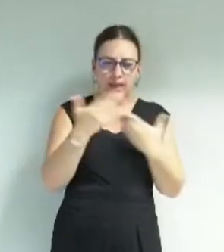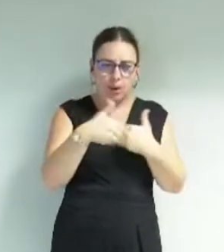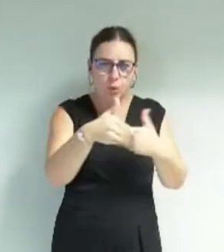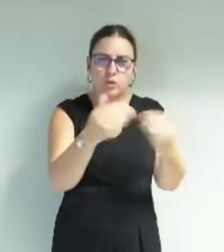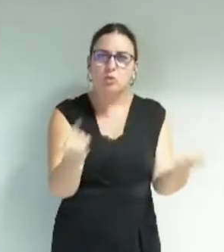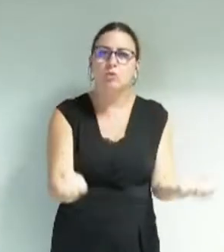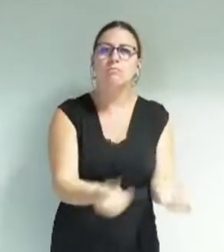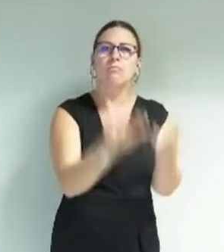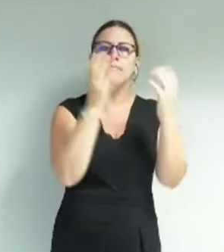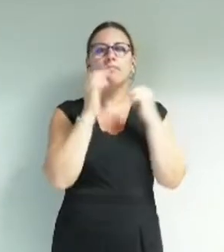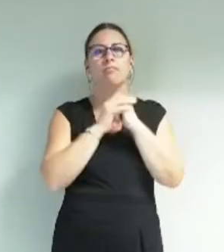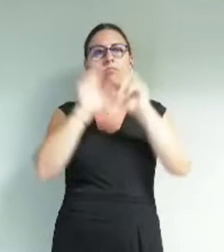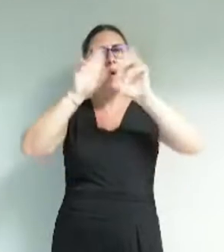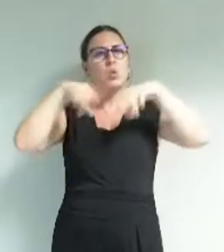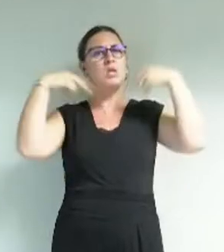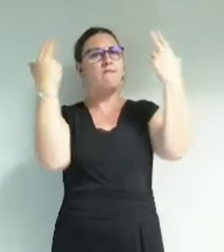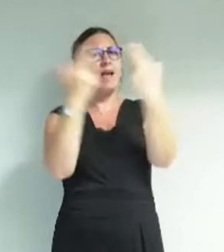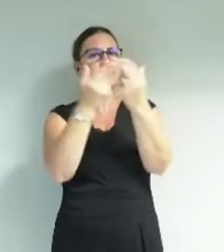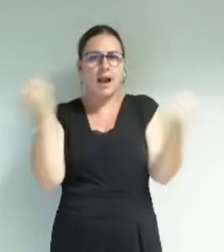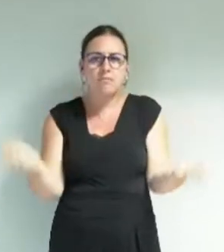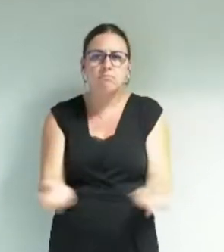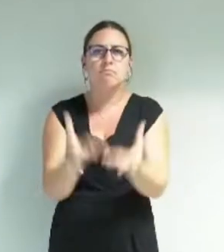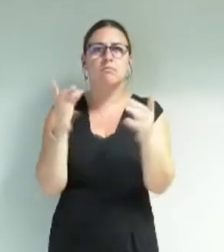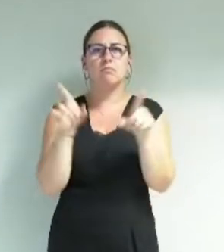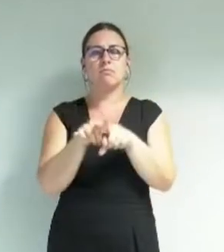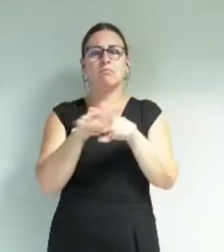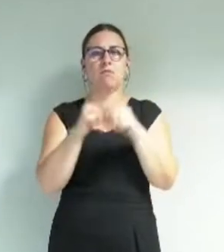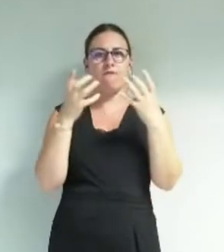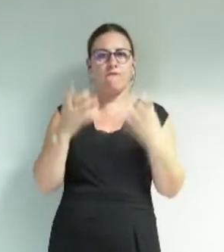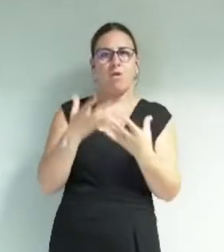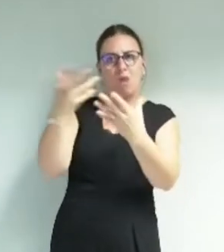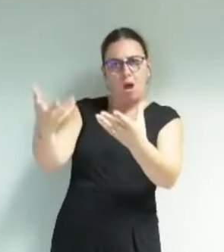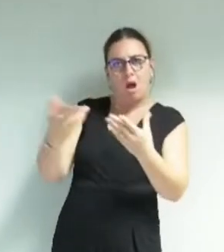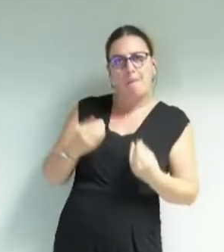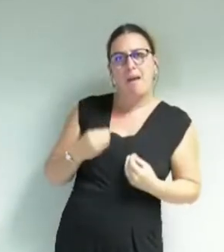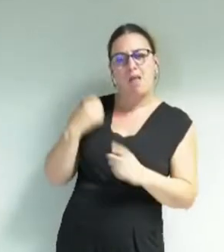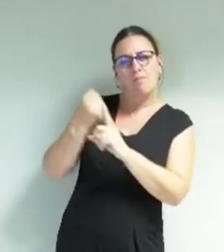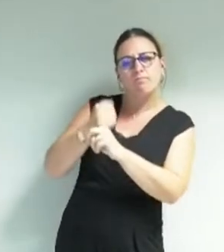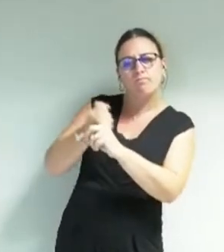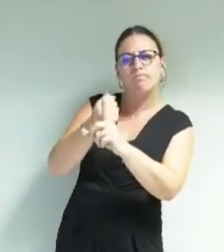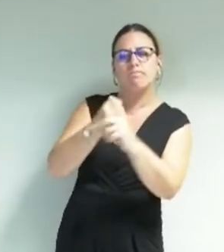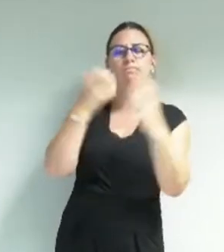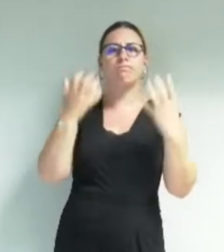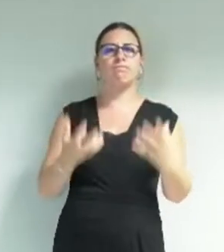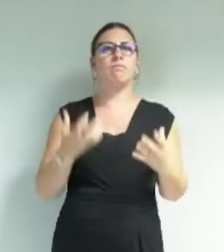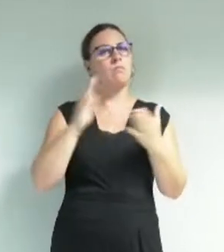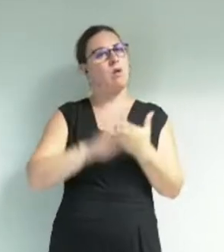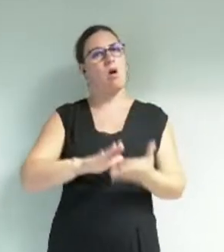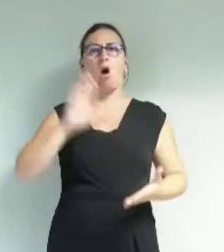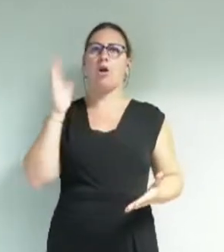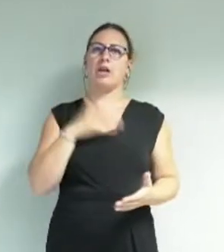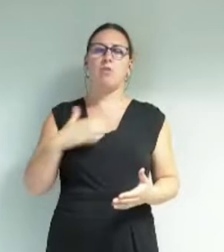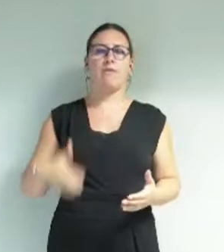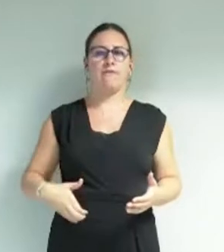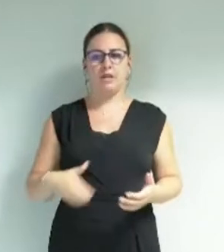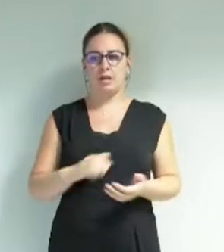fidèle à l'universalisme, défendre l'hospitalité, tels sont les engagements de notre ville.